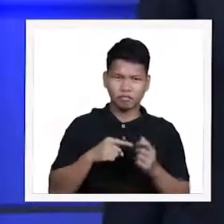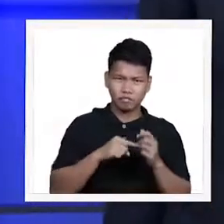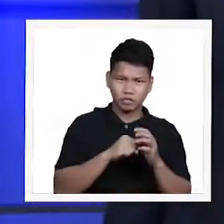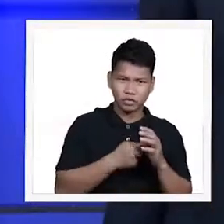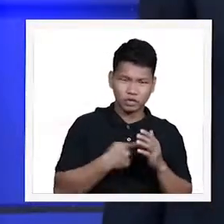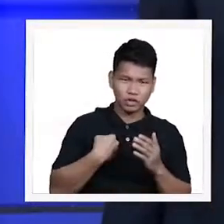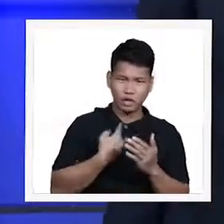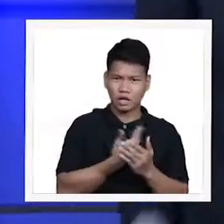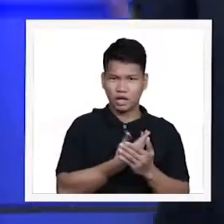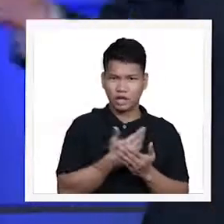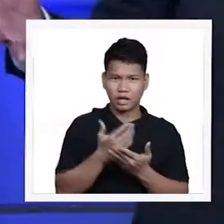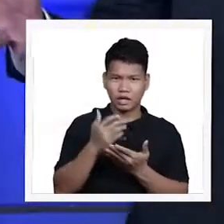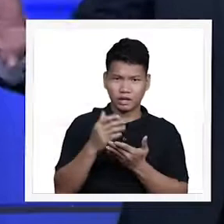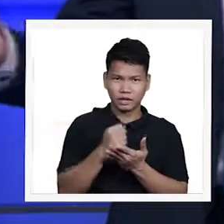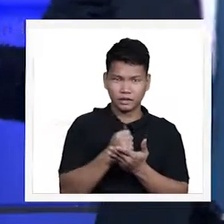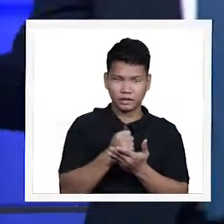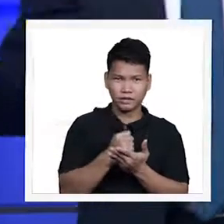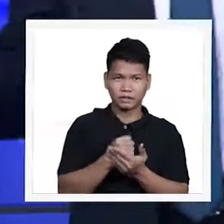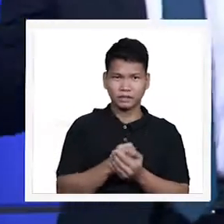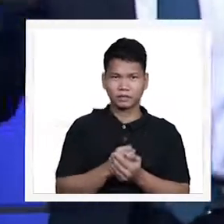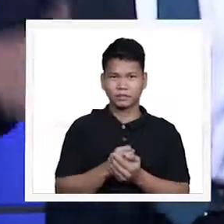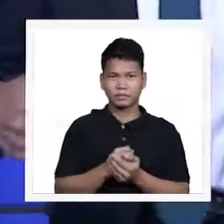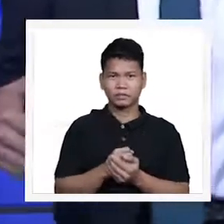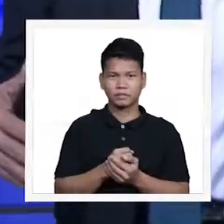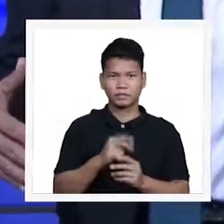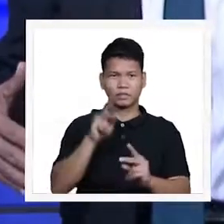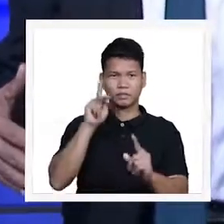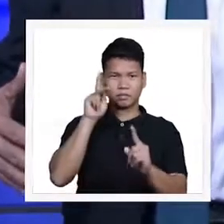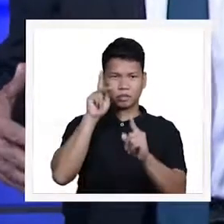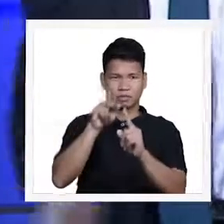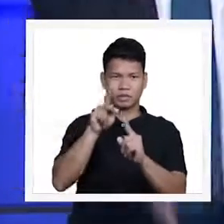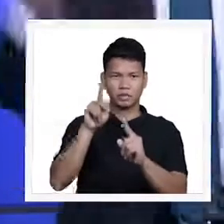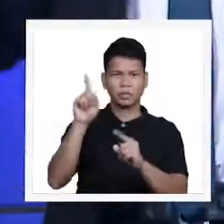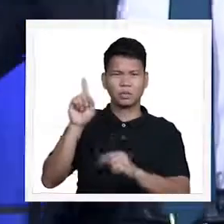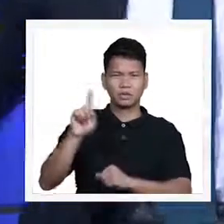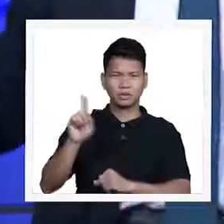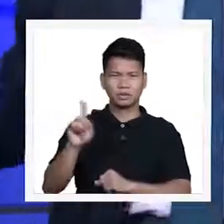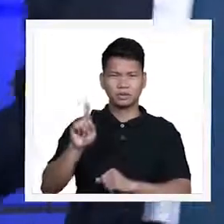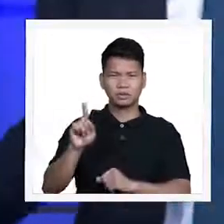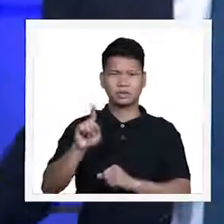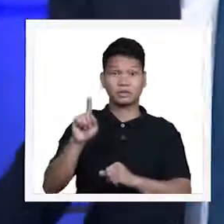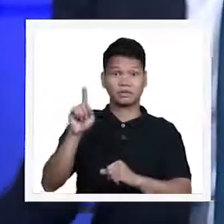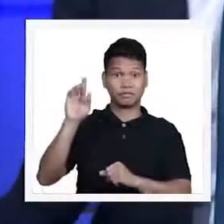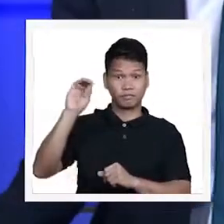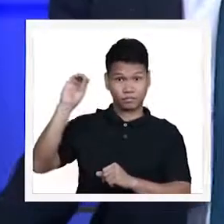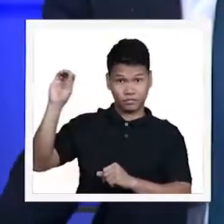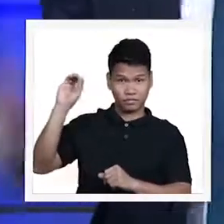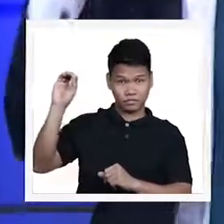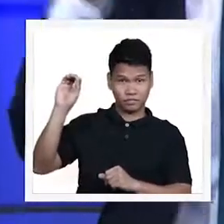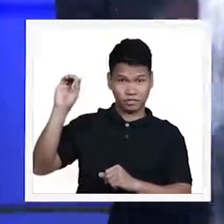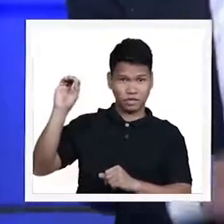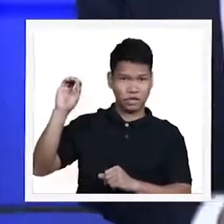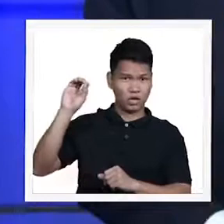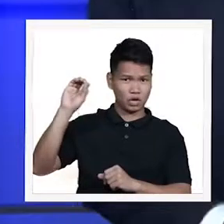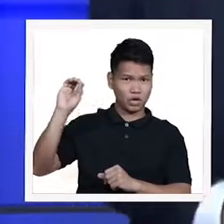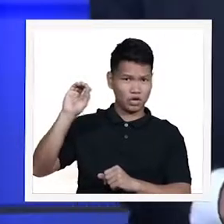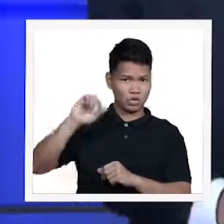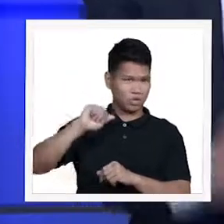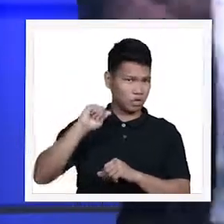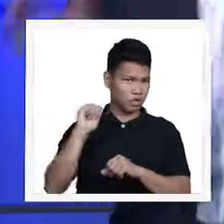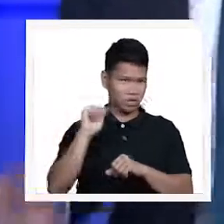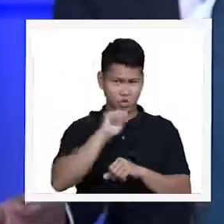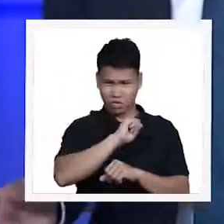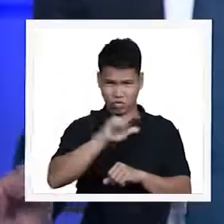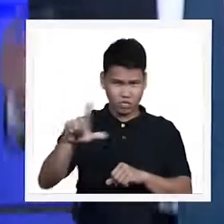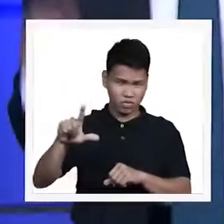income ang purpose bakit po kinakailangan ng Panginoon kung siyang may ari ng lahat bakit kinakailangan